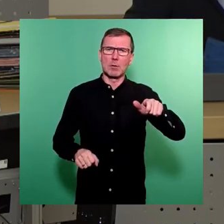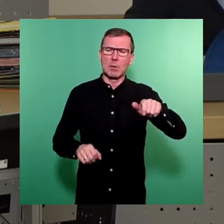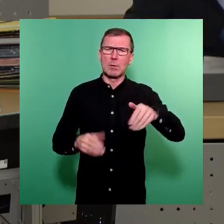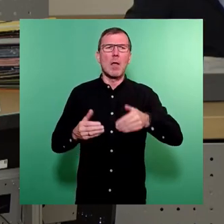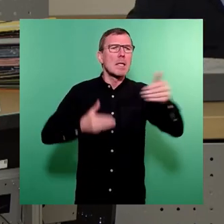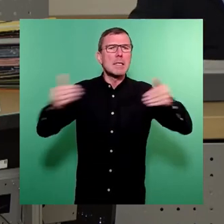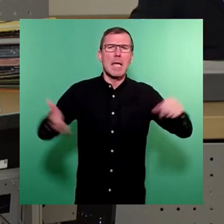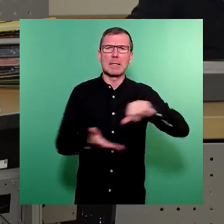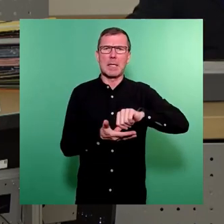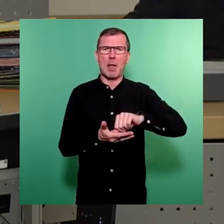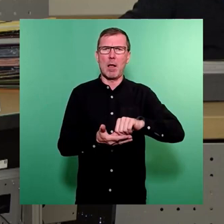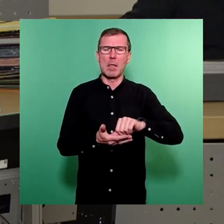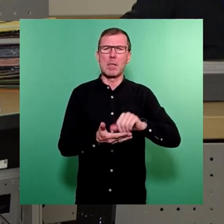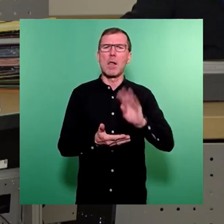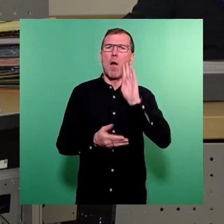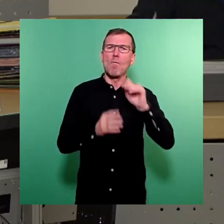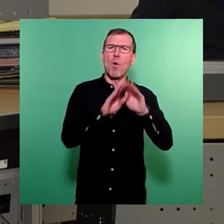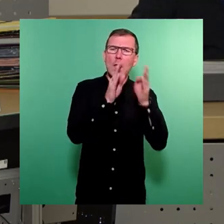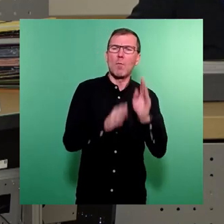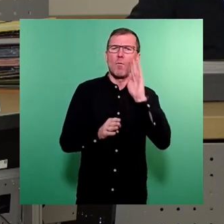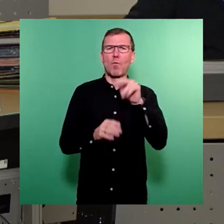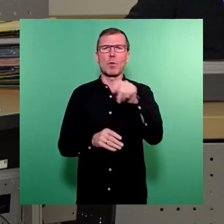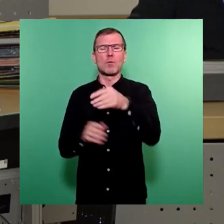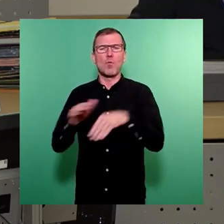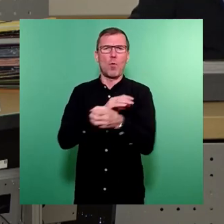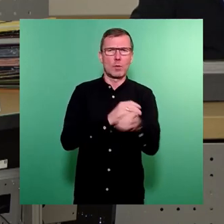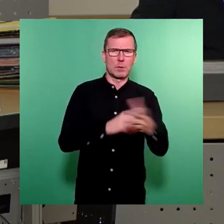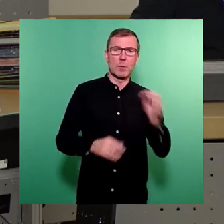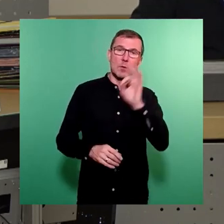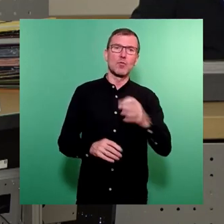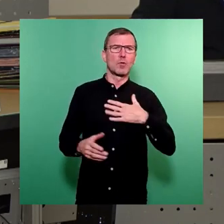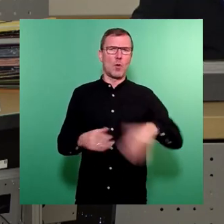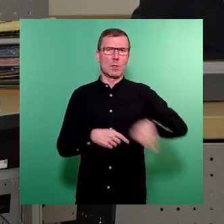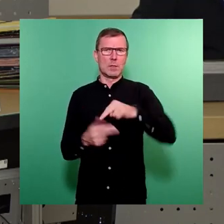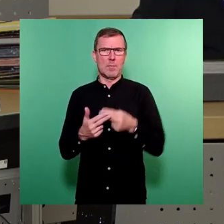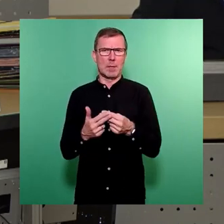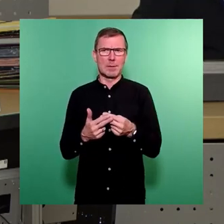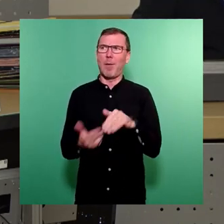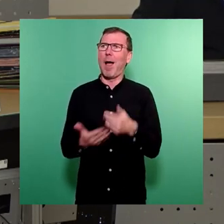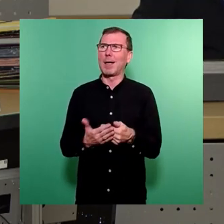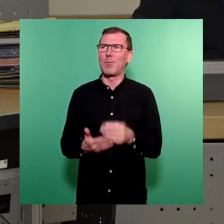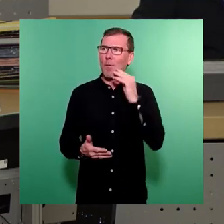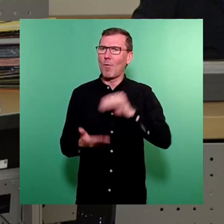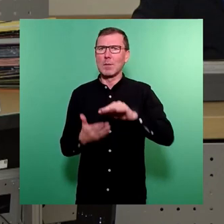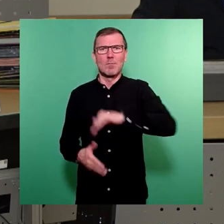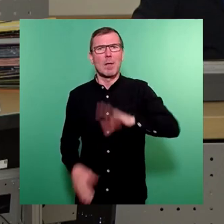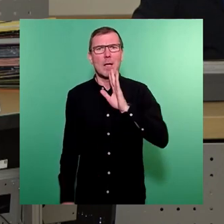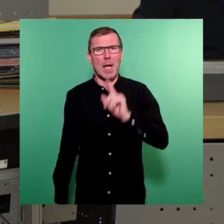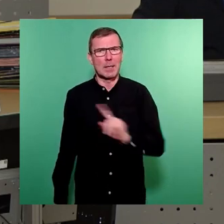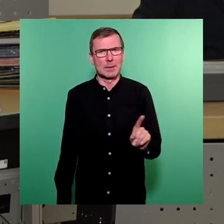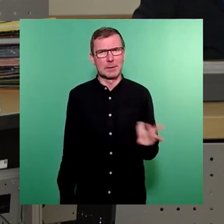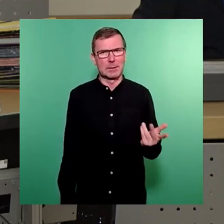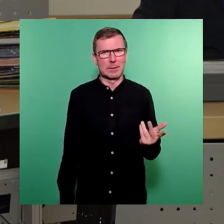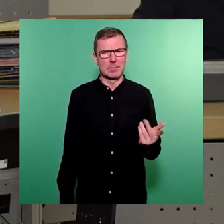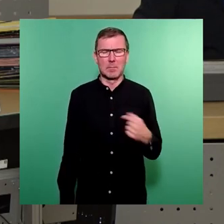Wohnheimen, die sich gut in unser Wohnquartier einfügen, unterzubringen. Allerdings reicht das Angebot auf dem Wohnungsmarkt dafür nicht aus. Ich